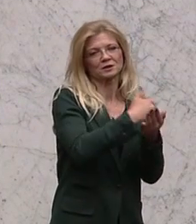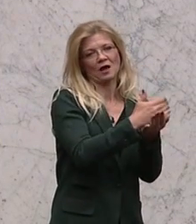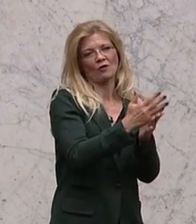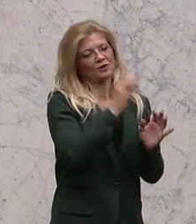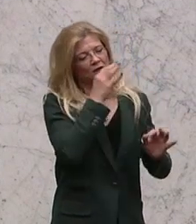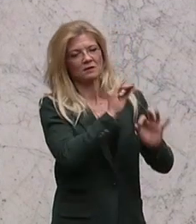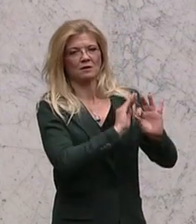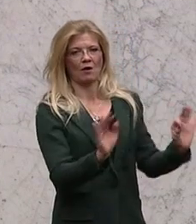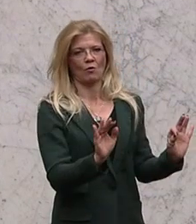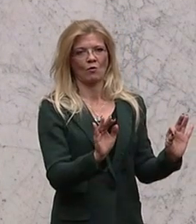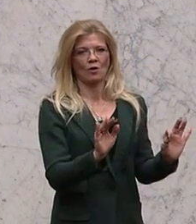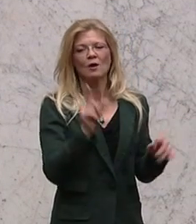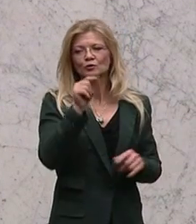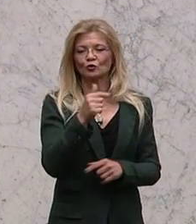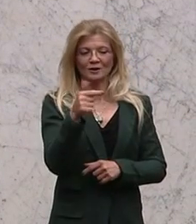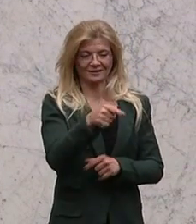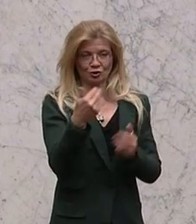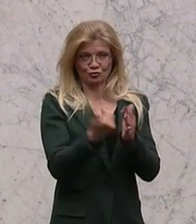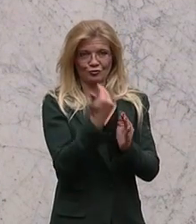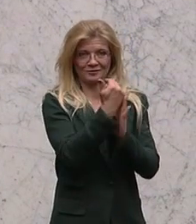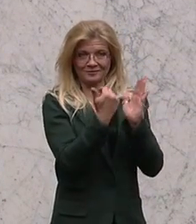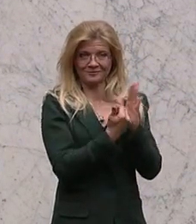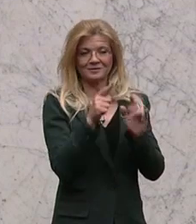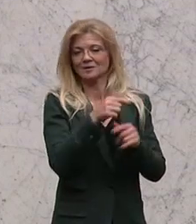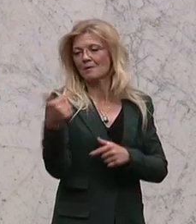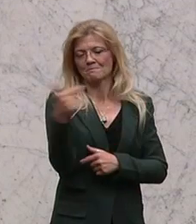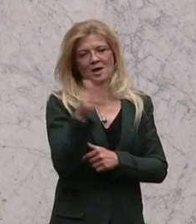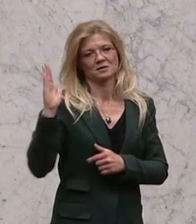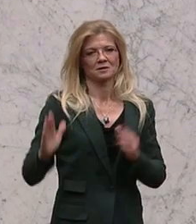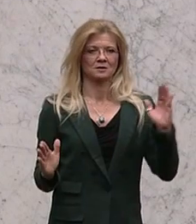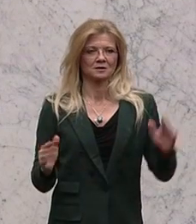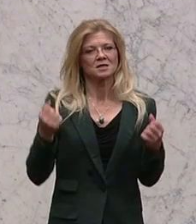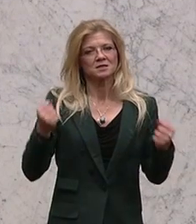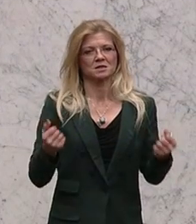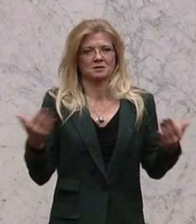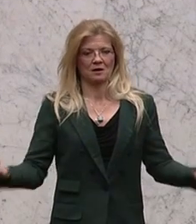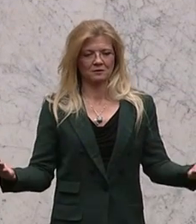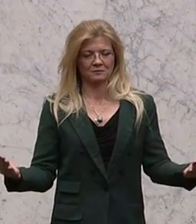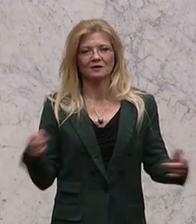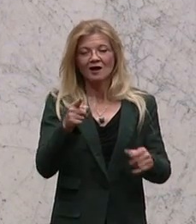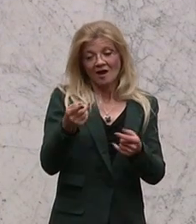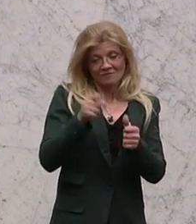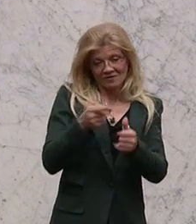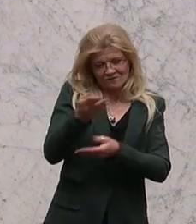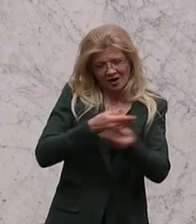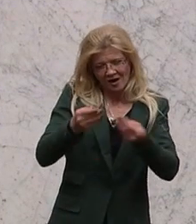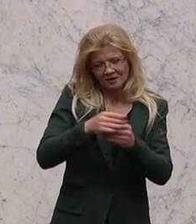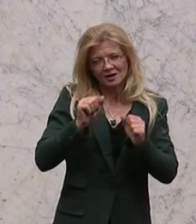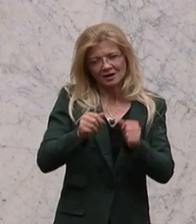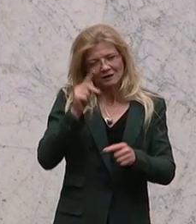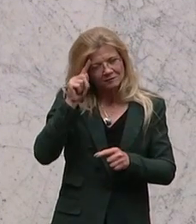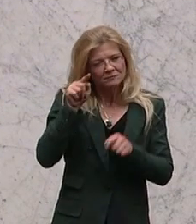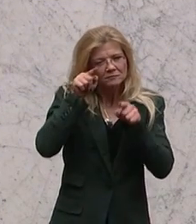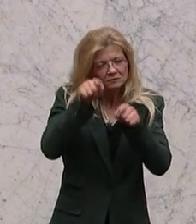beide Seiten Sicherheit gibt. Die Verhandlungen können ergebnisorientiert durchgeführt werden und auch in einem überschaubaren Zeitraum.